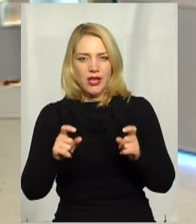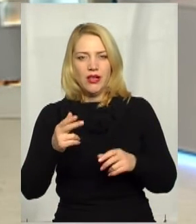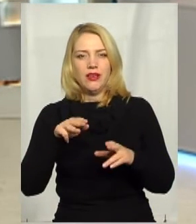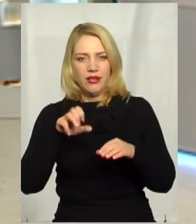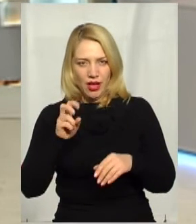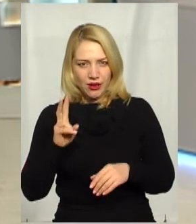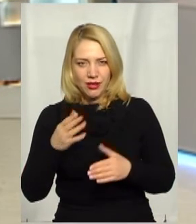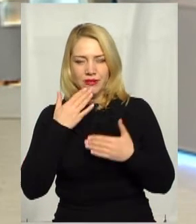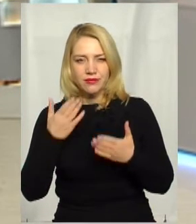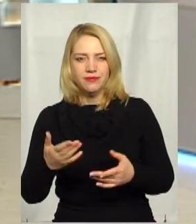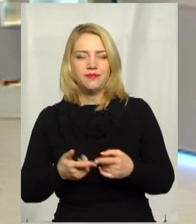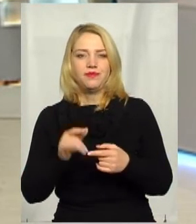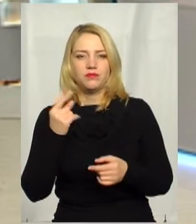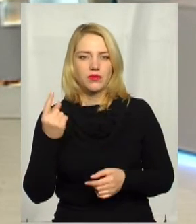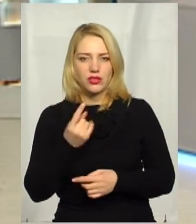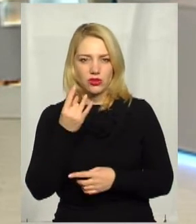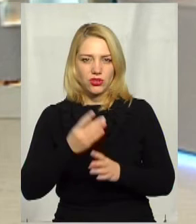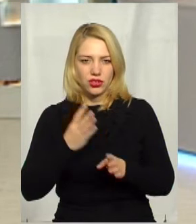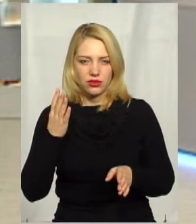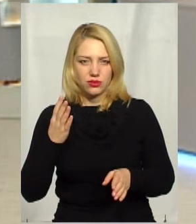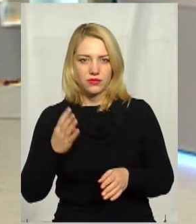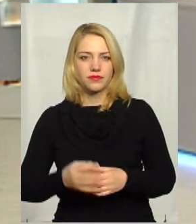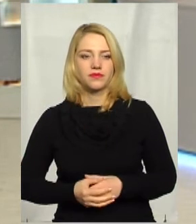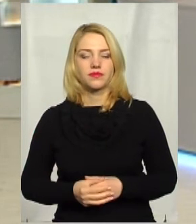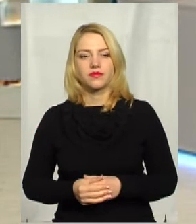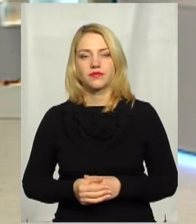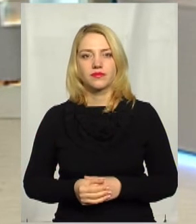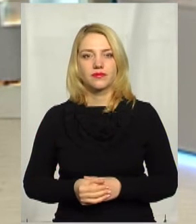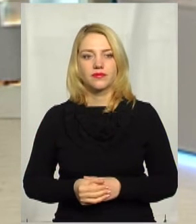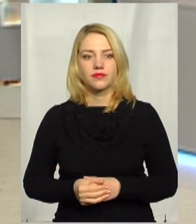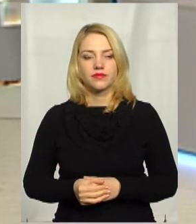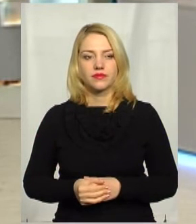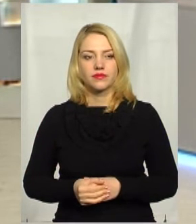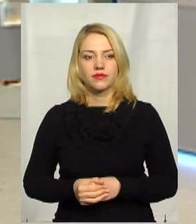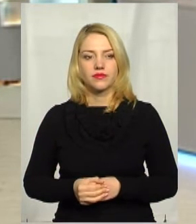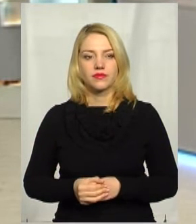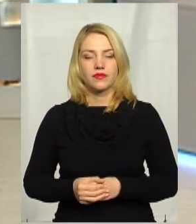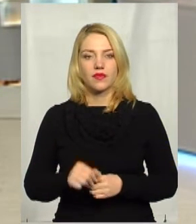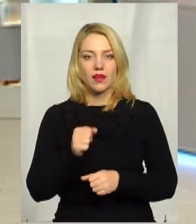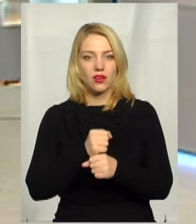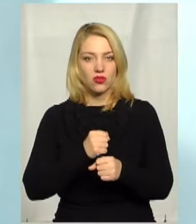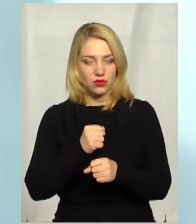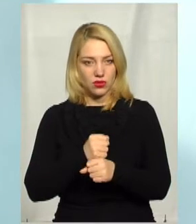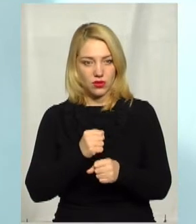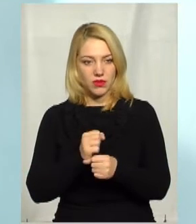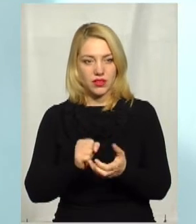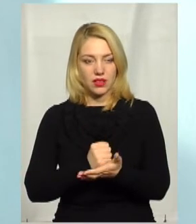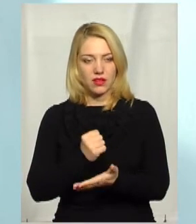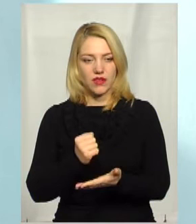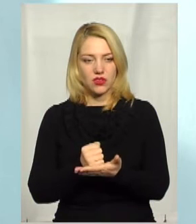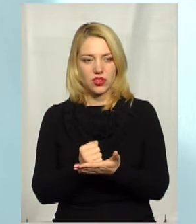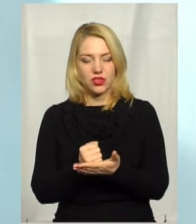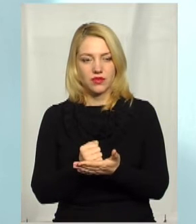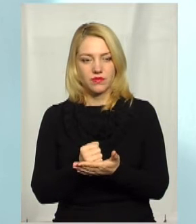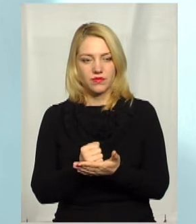В першу чергу розроблені і затверджені